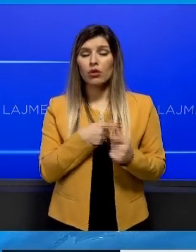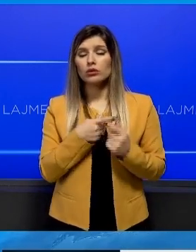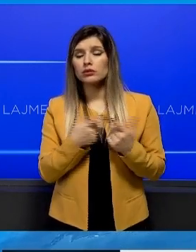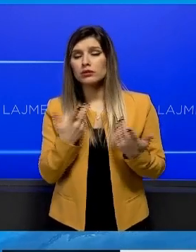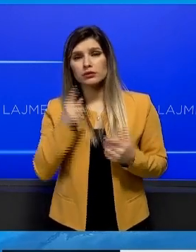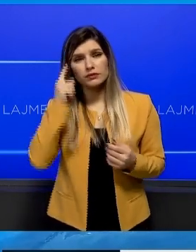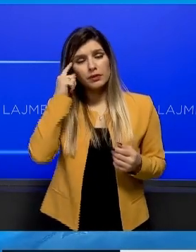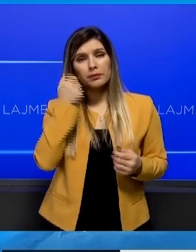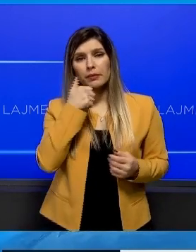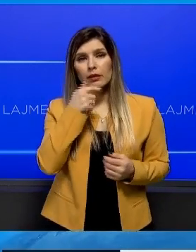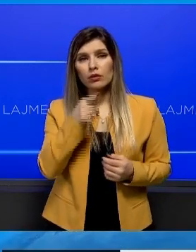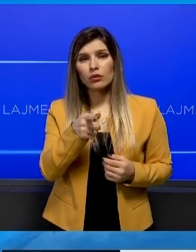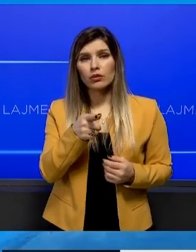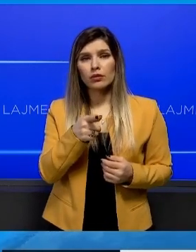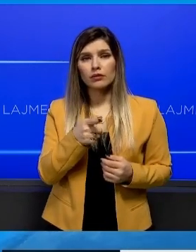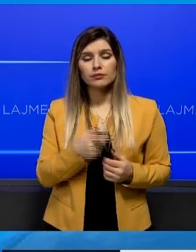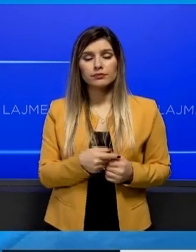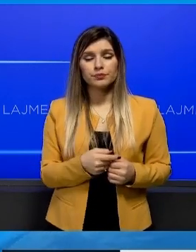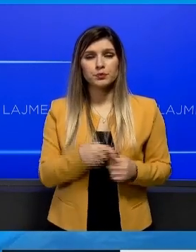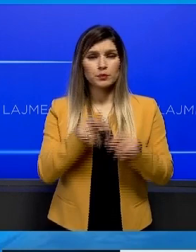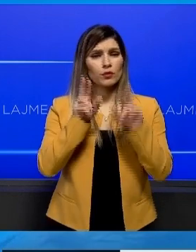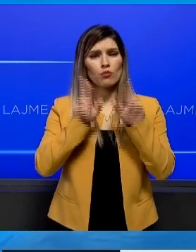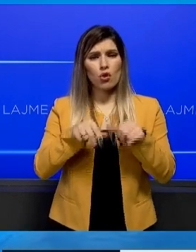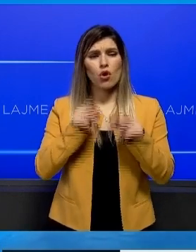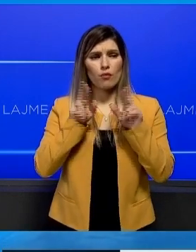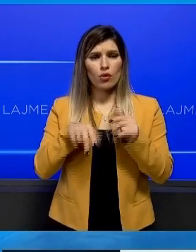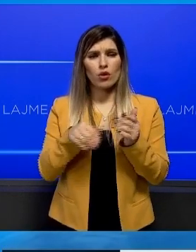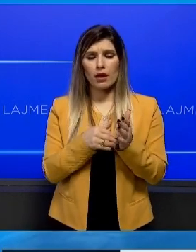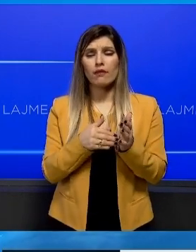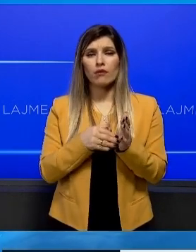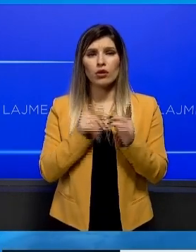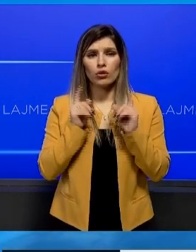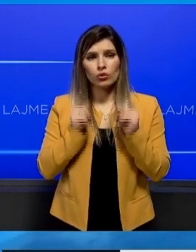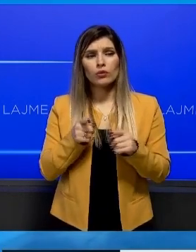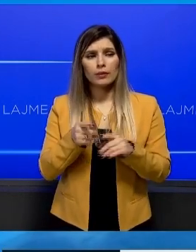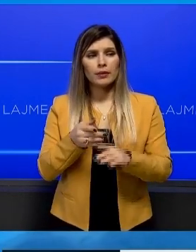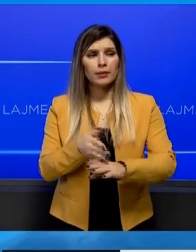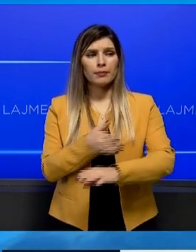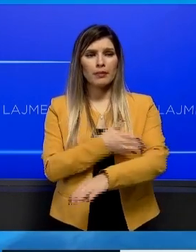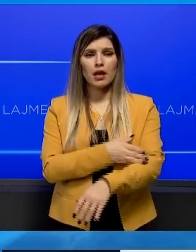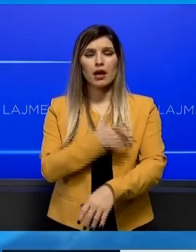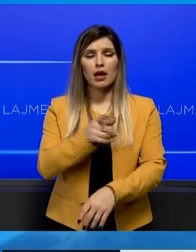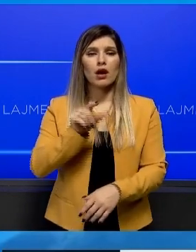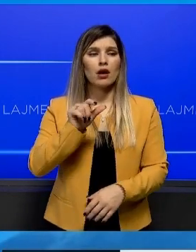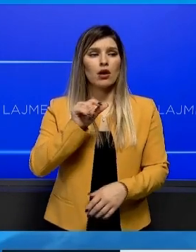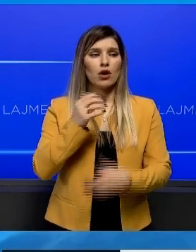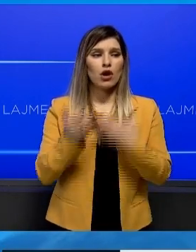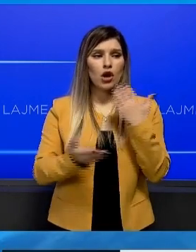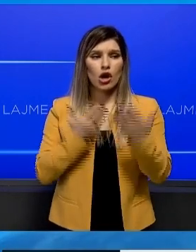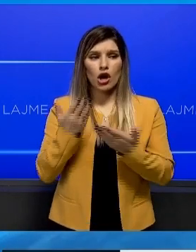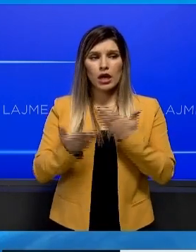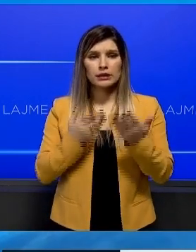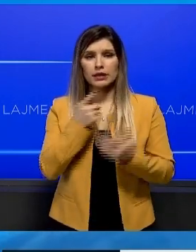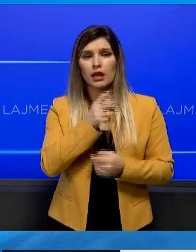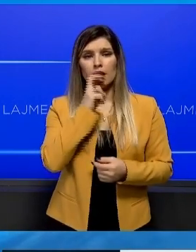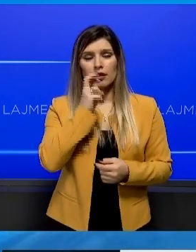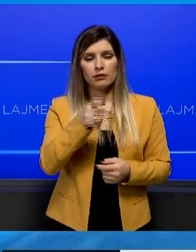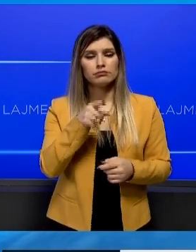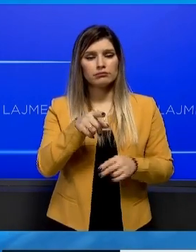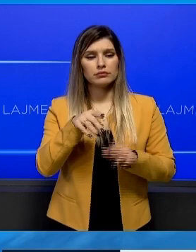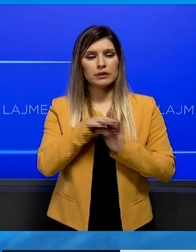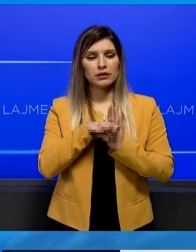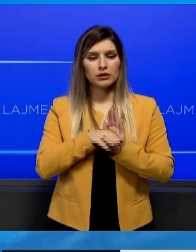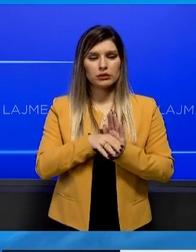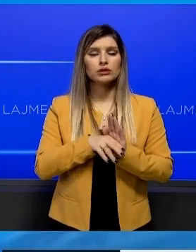do duaj të bëjt një gjërështë, por që... sigurishtë që do të duaj të tarifa, ose të thuaj të që tarifa plësështë në foqi,